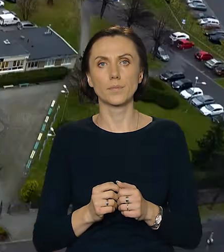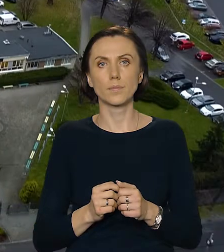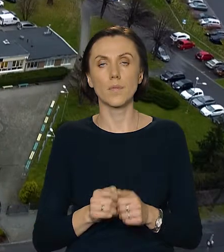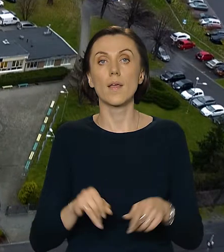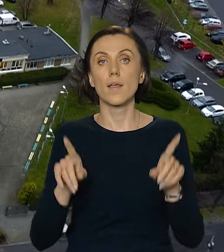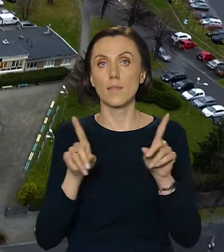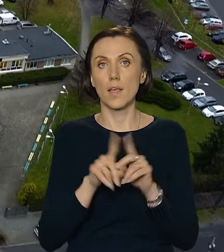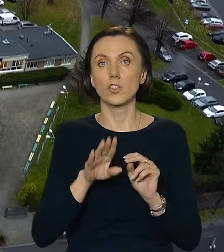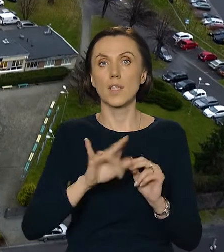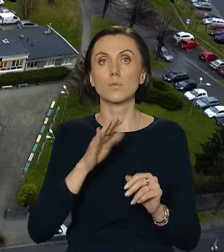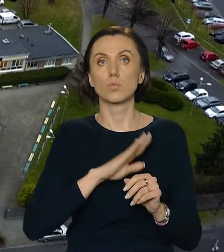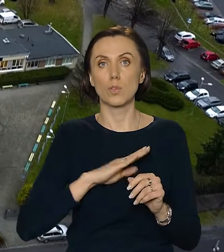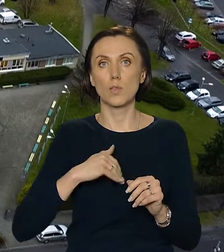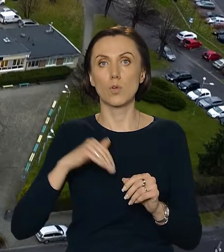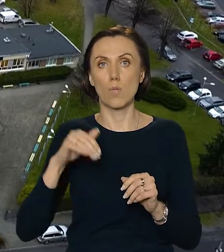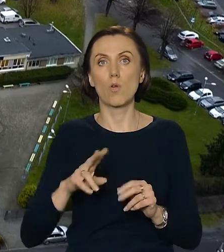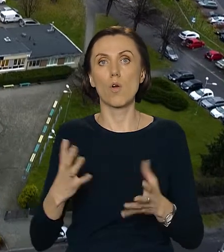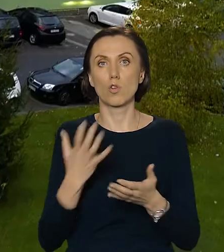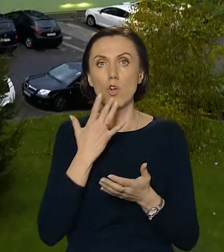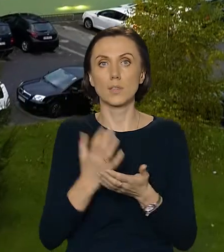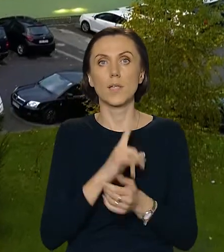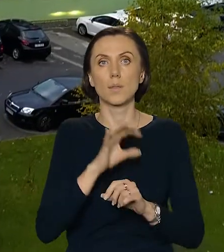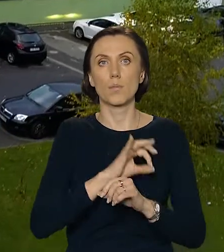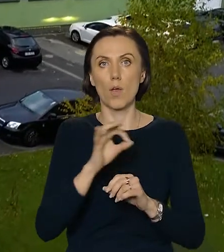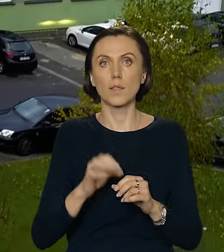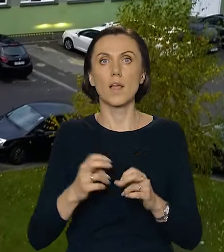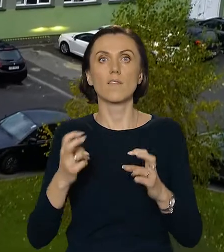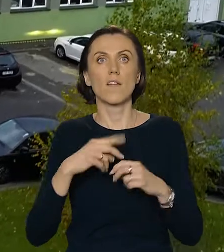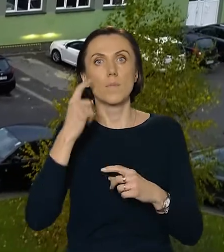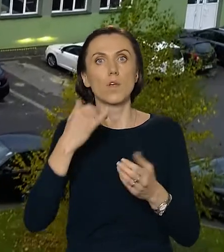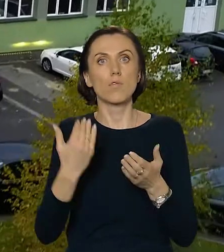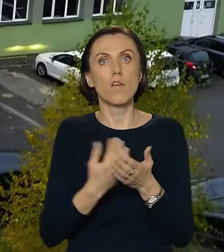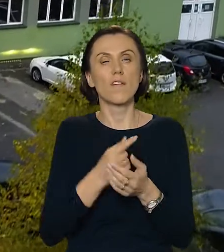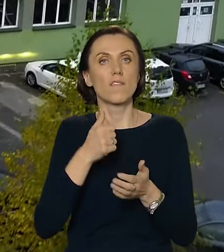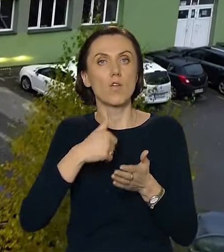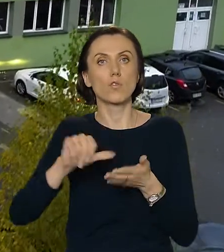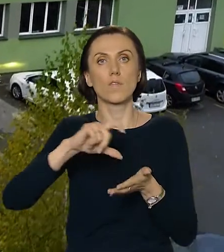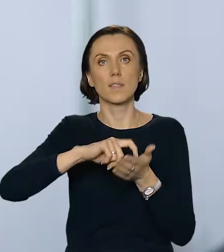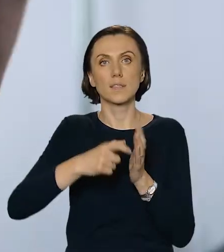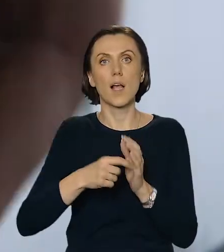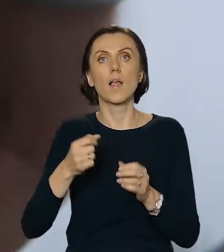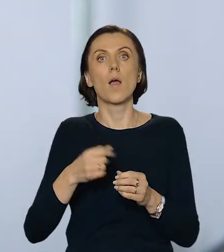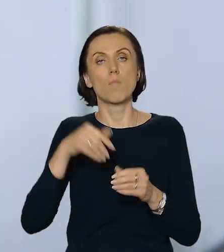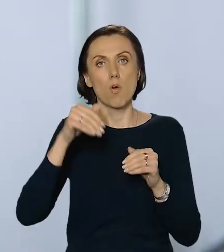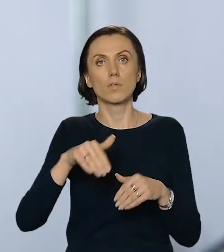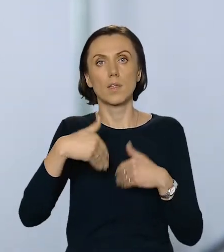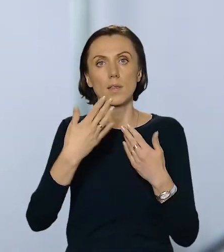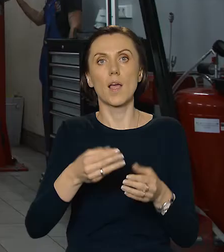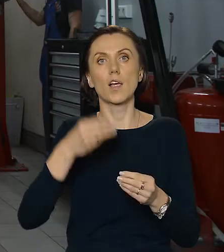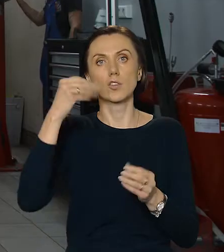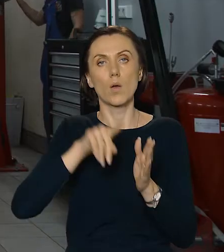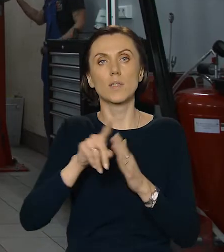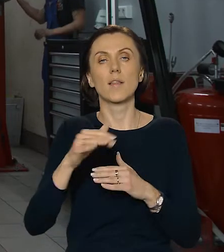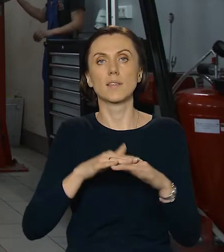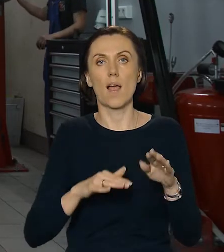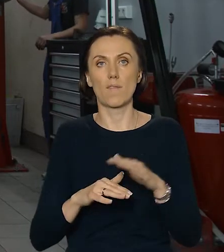Również uczniowie z Brzeska mogą korzystać z projektu stworzenia wyjątkowych pracowni umożliwiających kształcenie zawodowe.